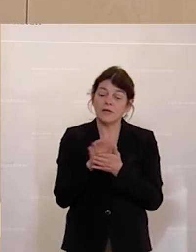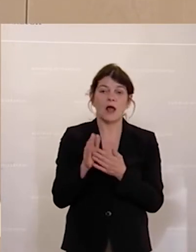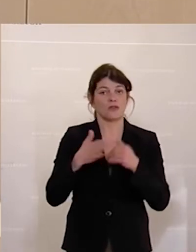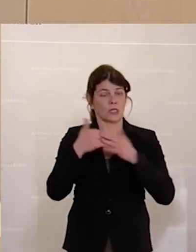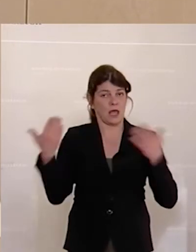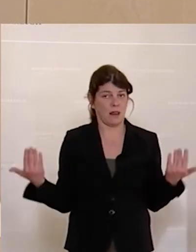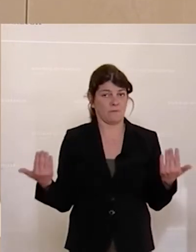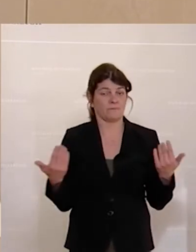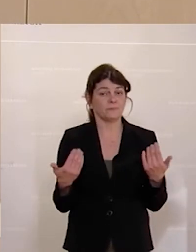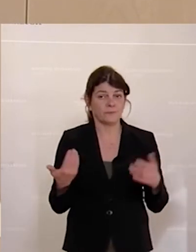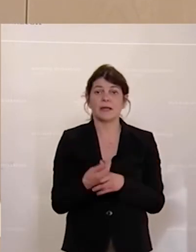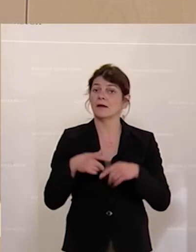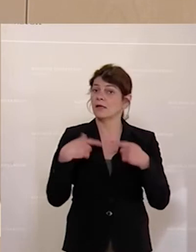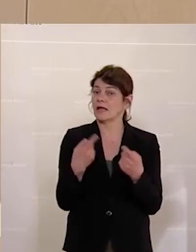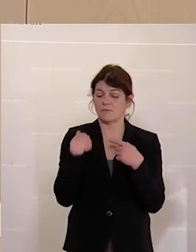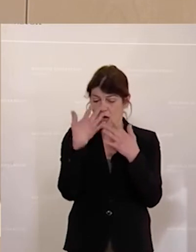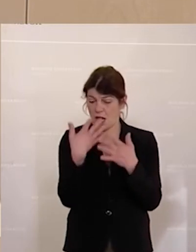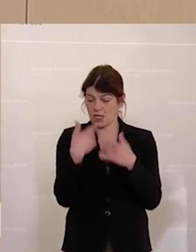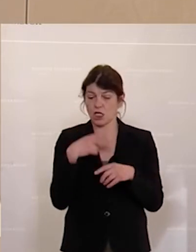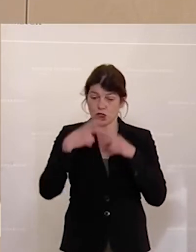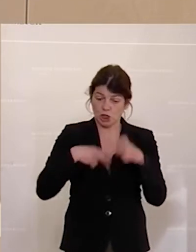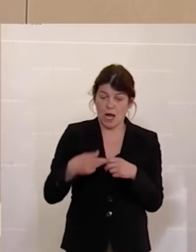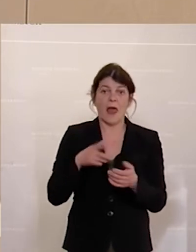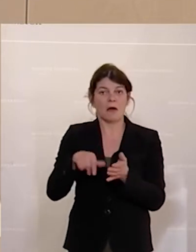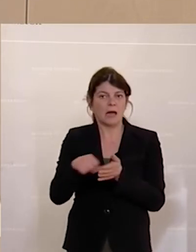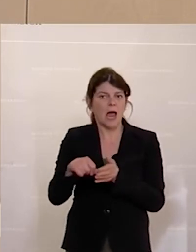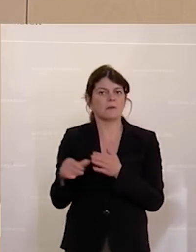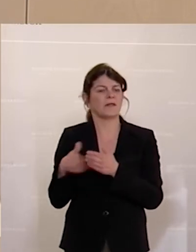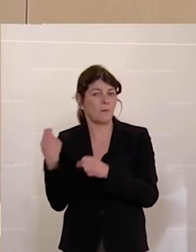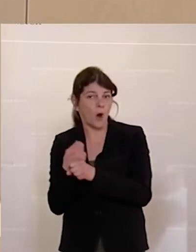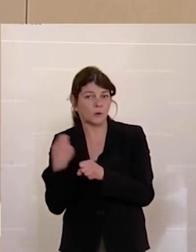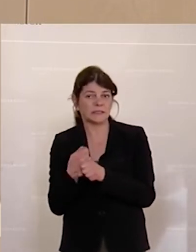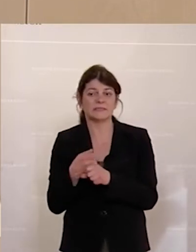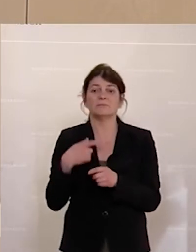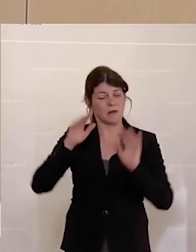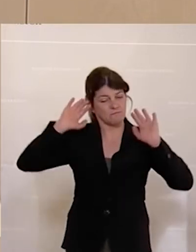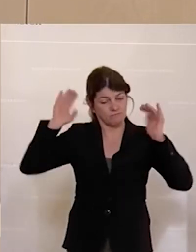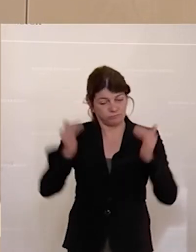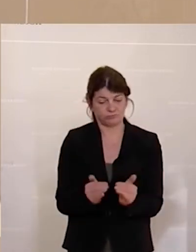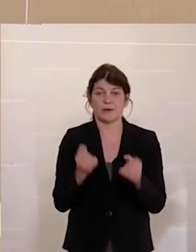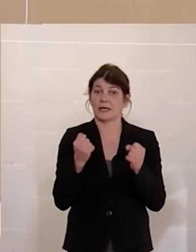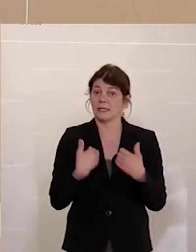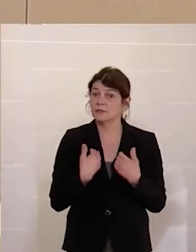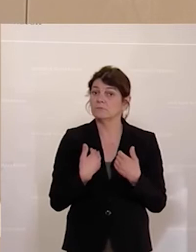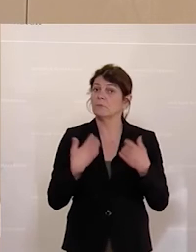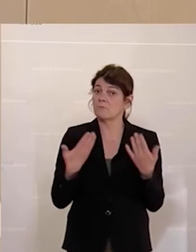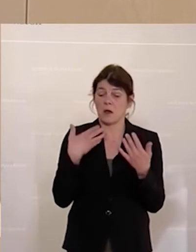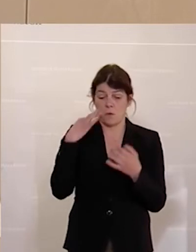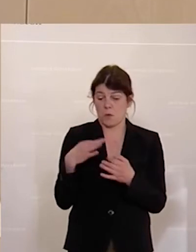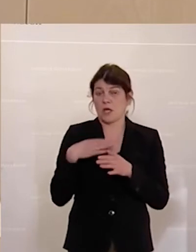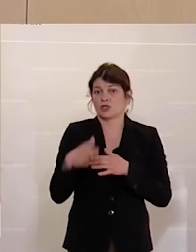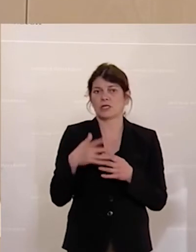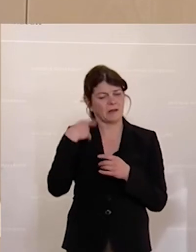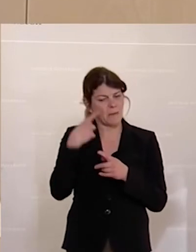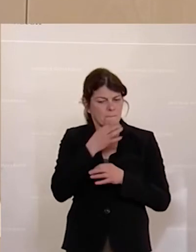durchgerechnet, indem man die Steuern, die Abgaben und die Nebenkosten auf Einkommen drastisch reduziert. Ein sehr, sehr guter Schritt und aus meiner Sicht immer noch das